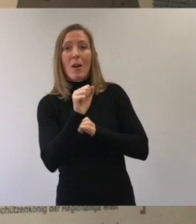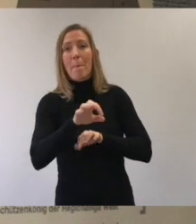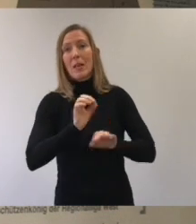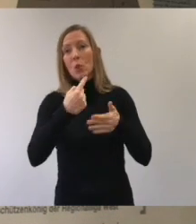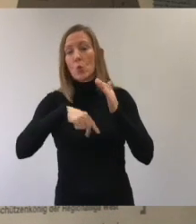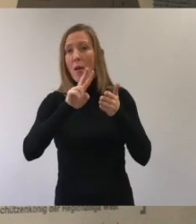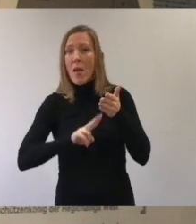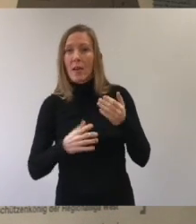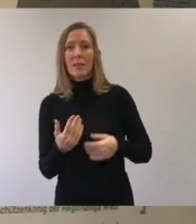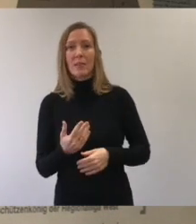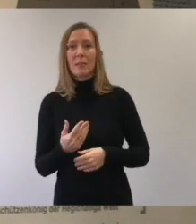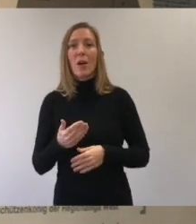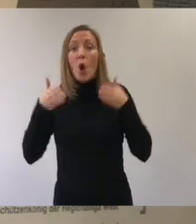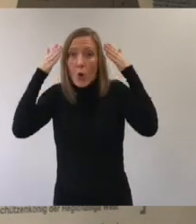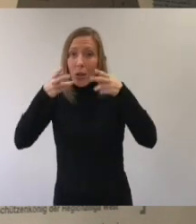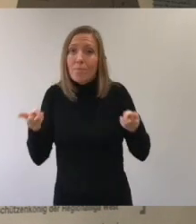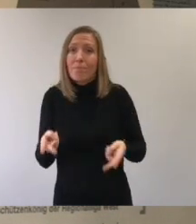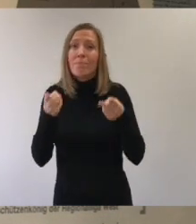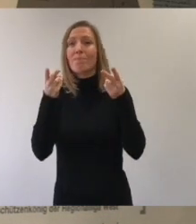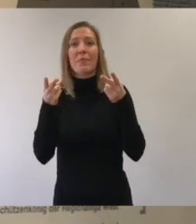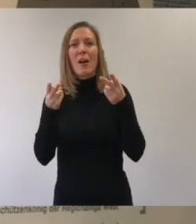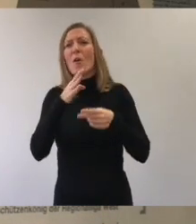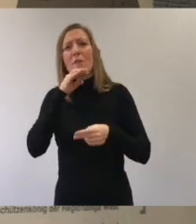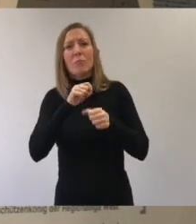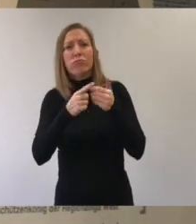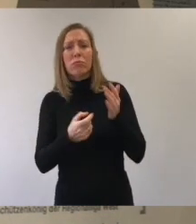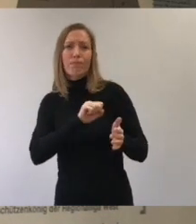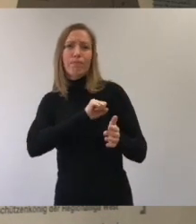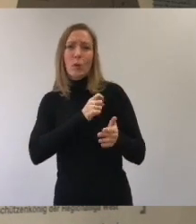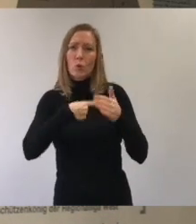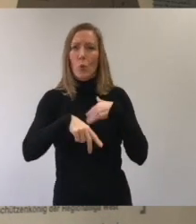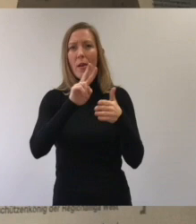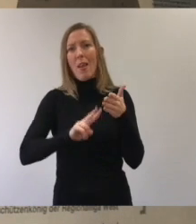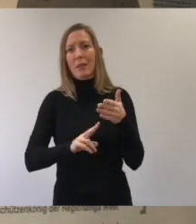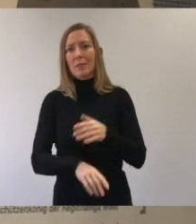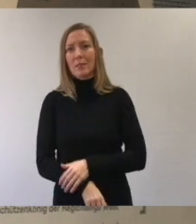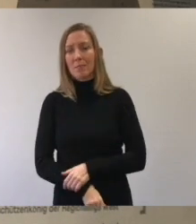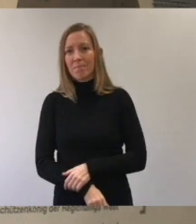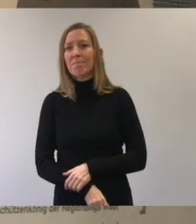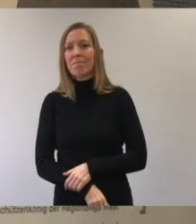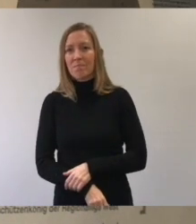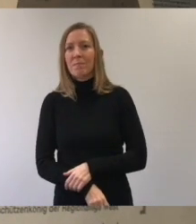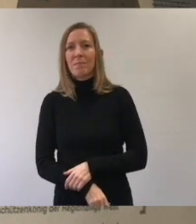sich in andere Menschen besser hereinversetzen zu können. Sie fördern die Konzentration. Also es gibt ganz viele Aspekte,